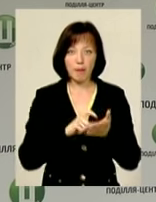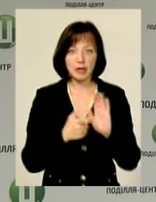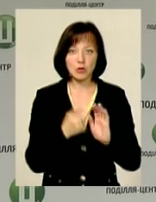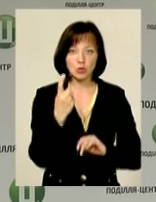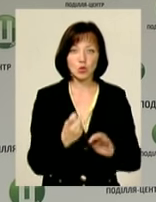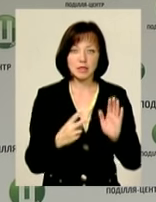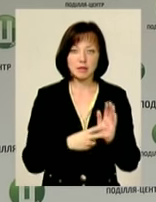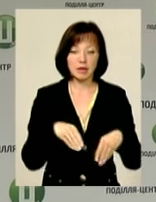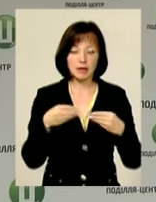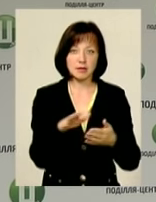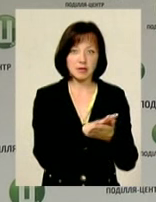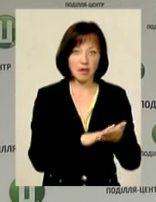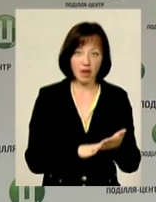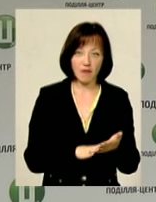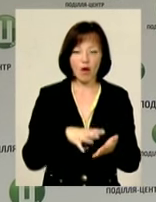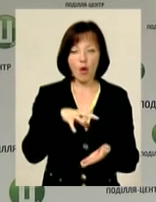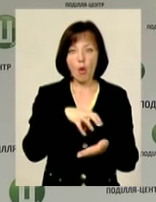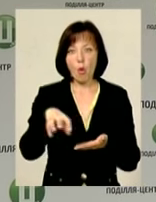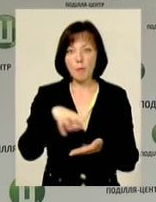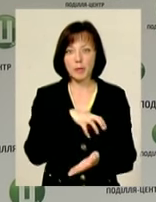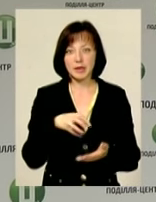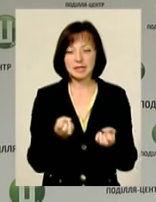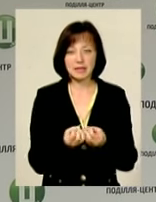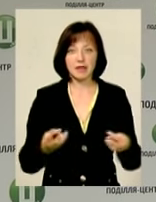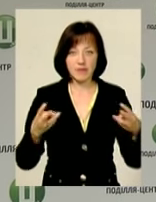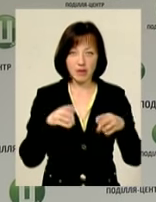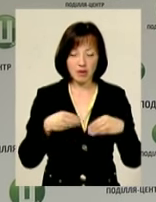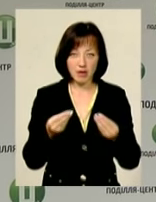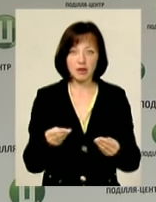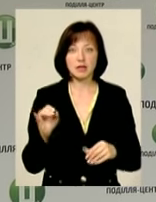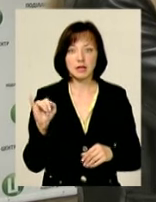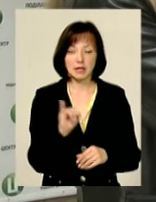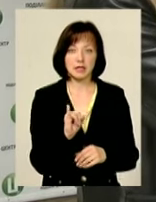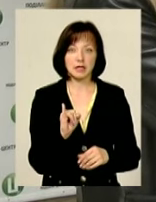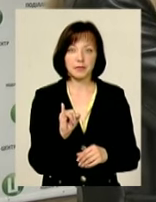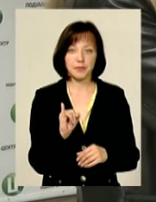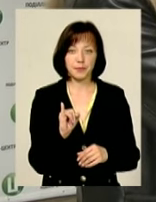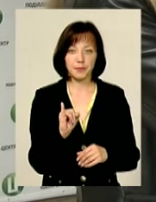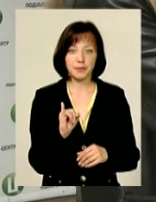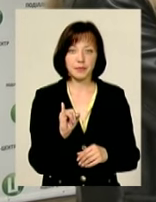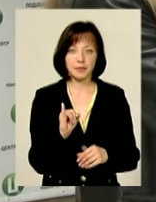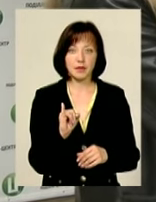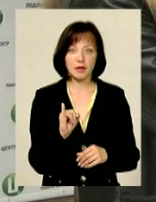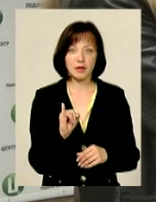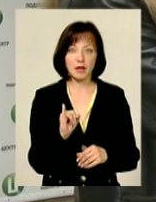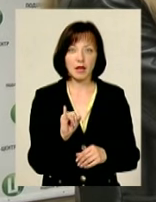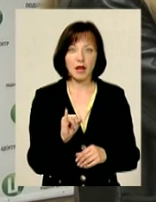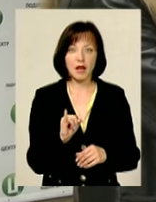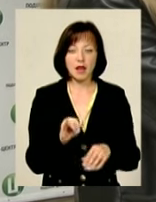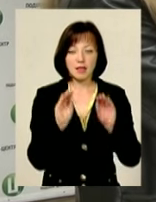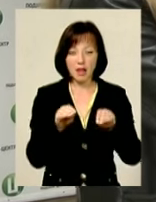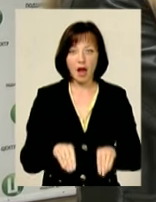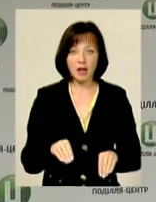Там дається заява, додається ксерокопія сертифіката і дані цієї дитини,